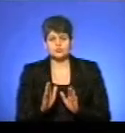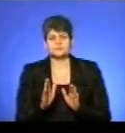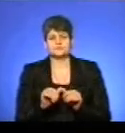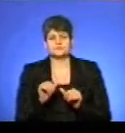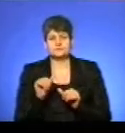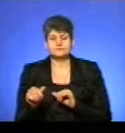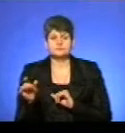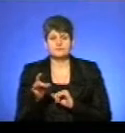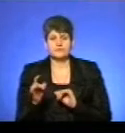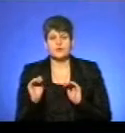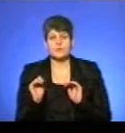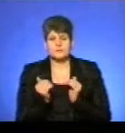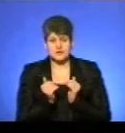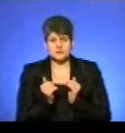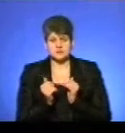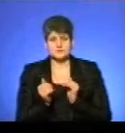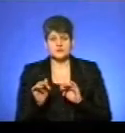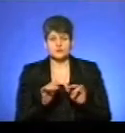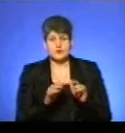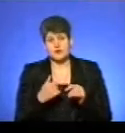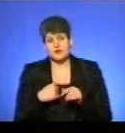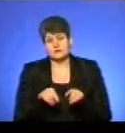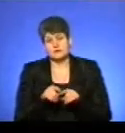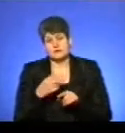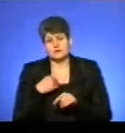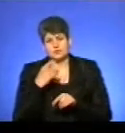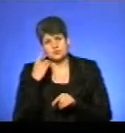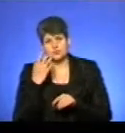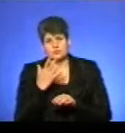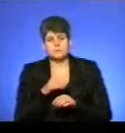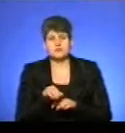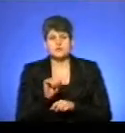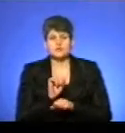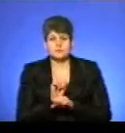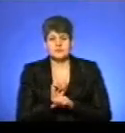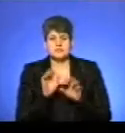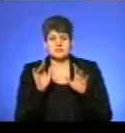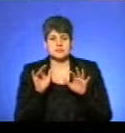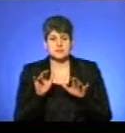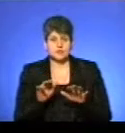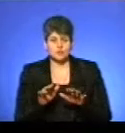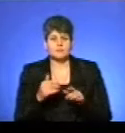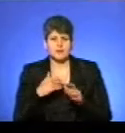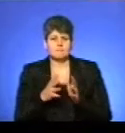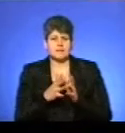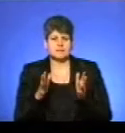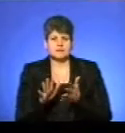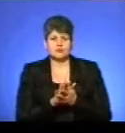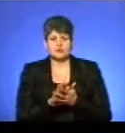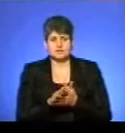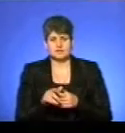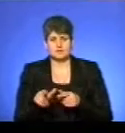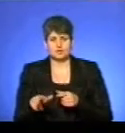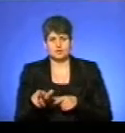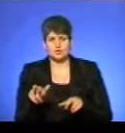районах обмеження з рухом. А так, я думаю, при зупинці снігу ми максимально очистимо всі дороги.